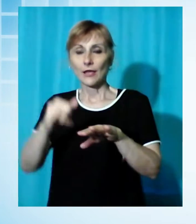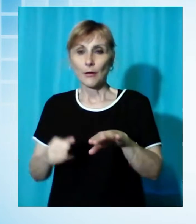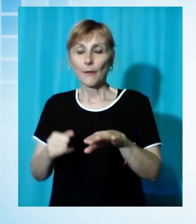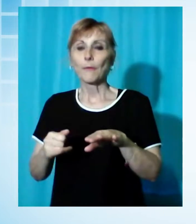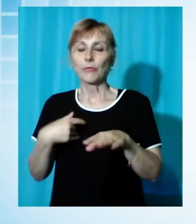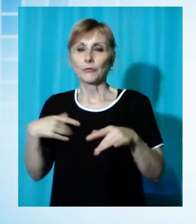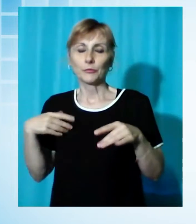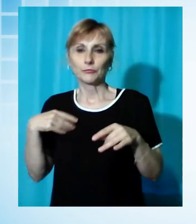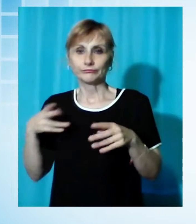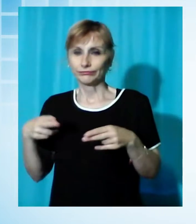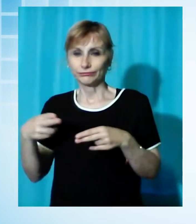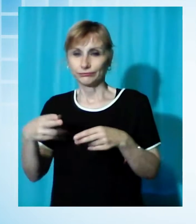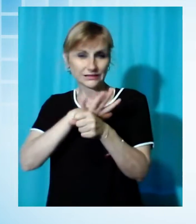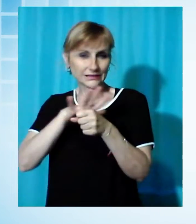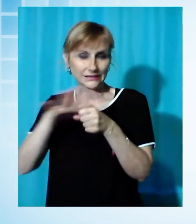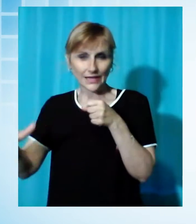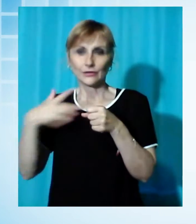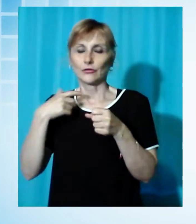pescatori e Unione dei Comuni.